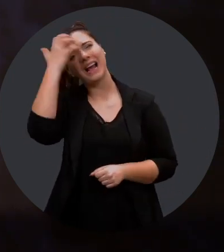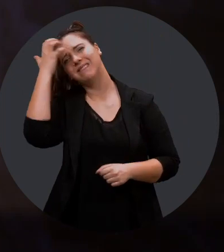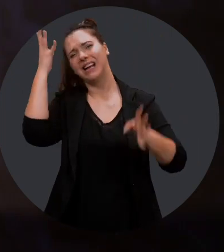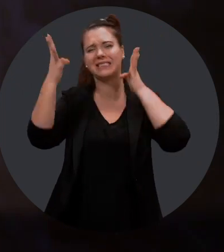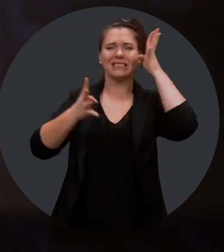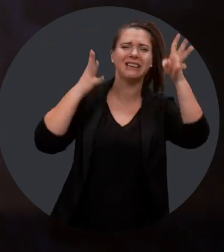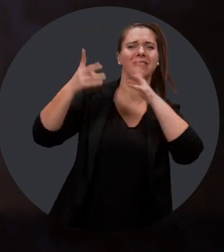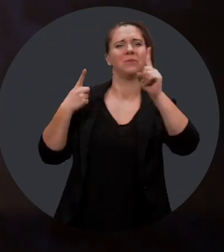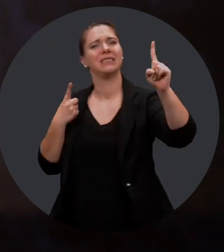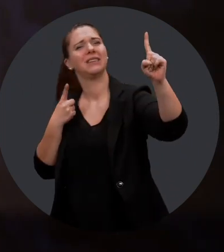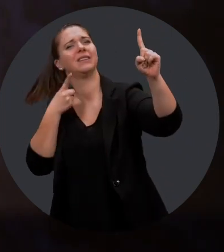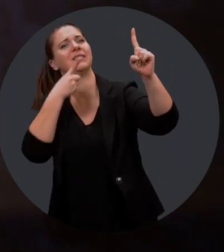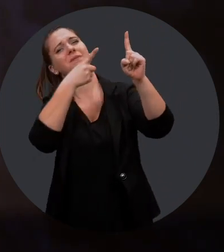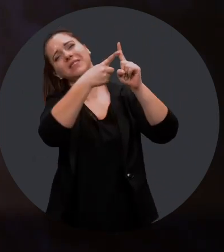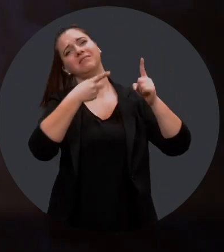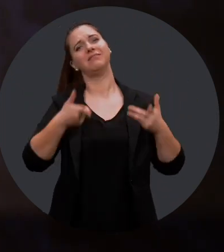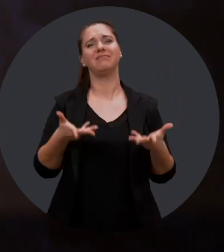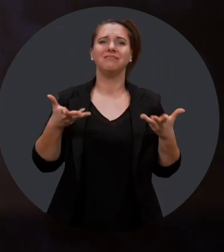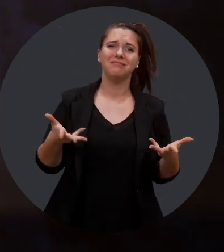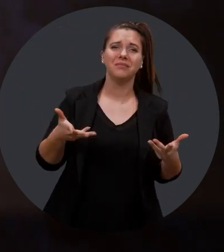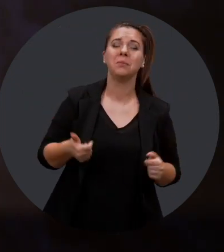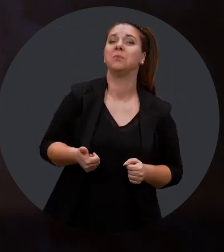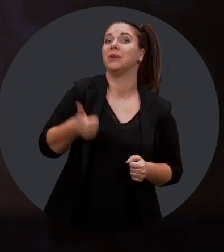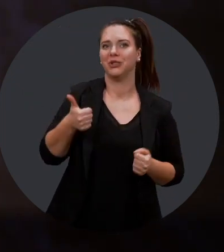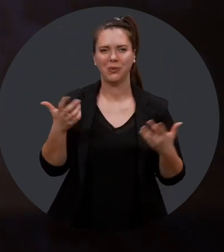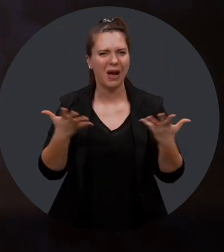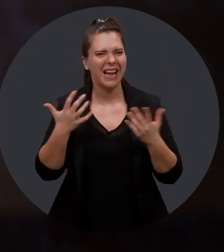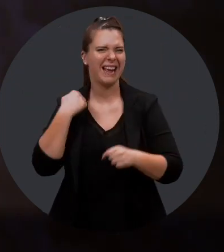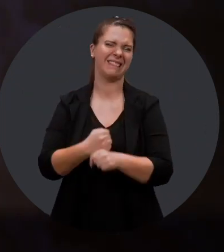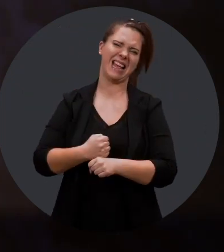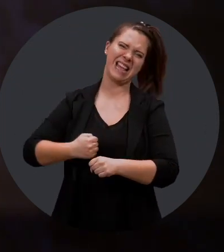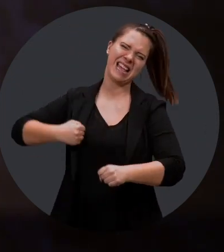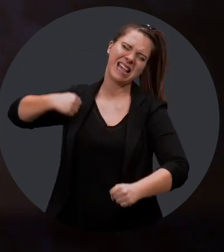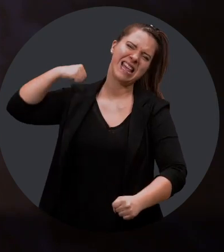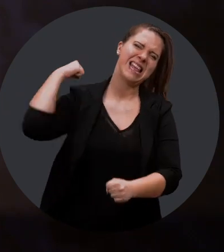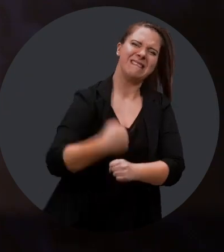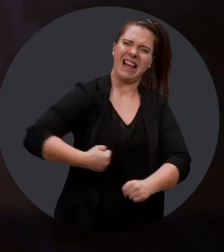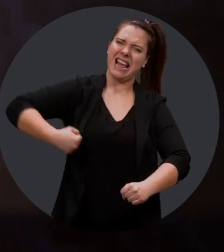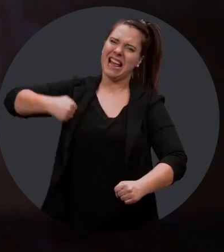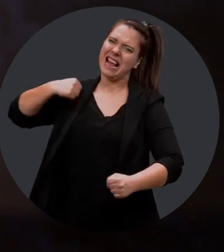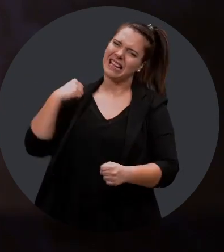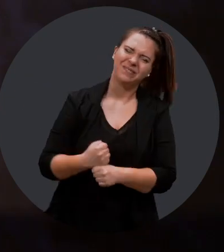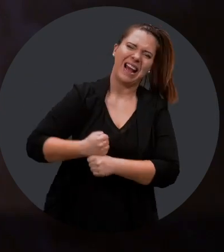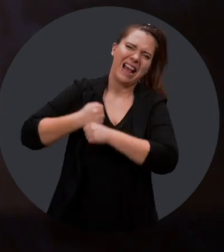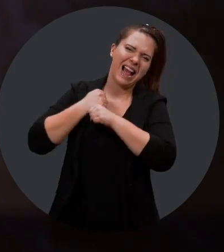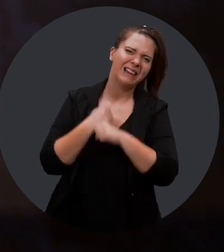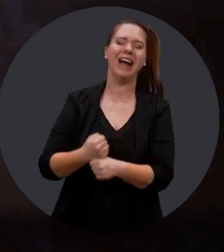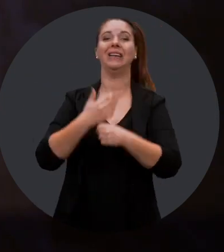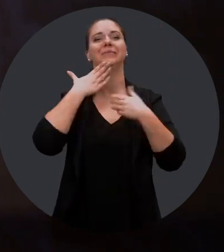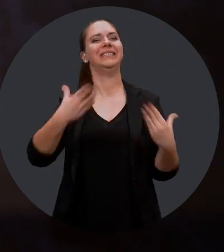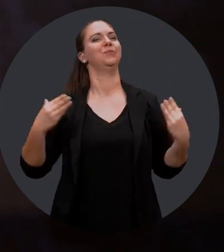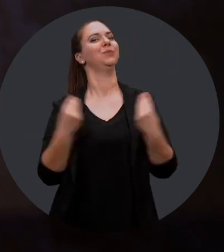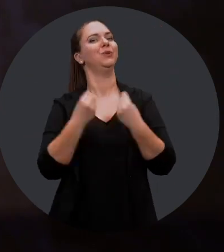grand, faire preuve de créativité, de détermination et surtout, travailler fort, travailler fort, travailler fort.